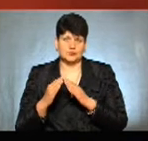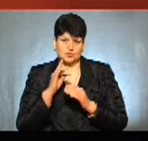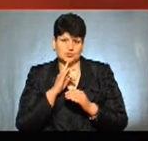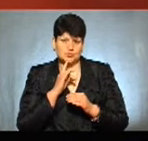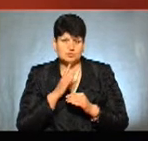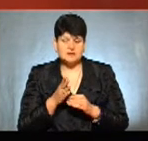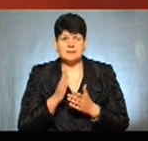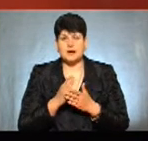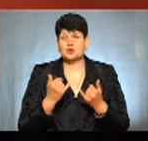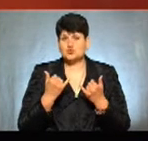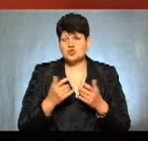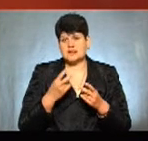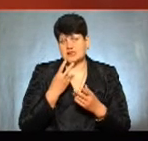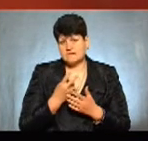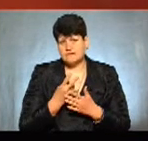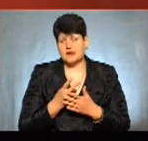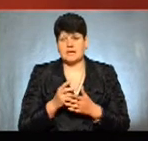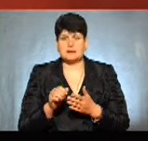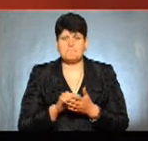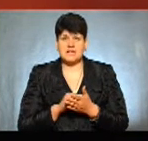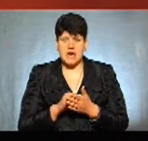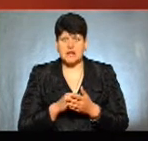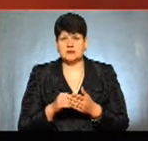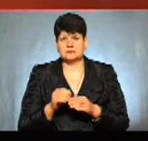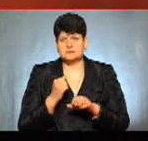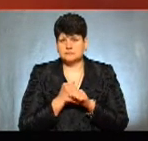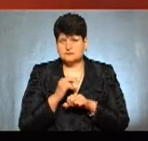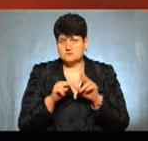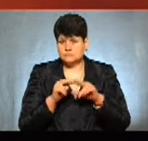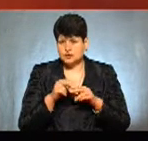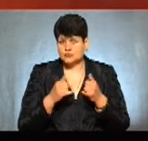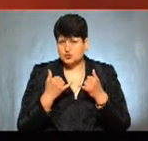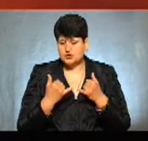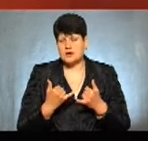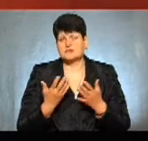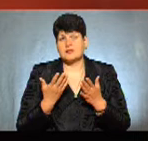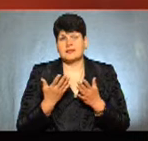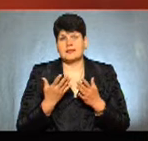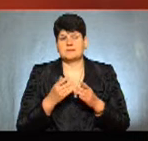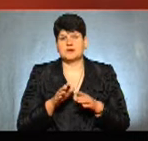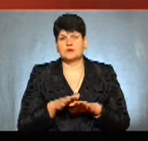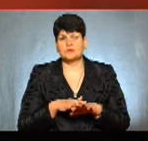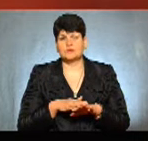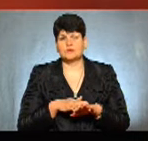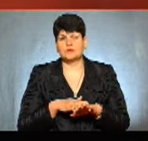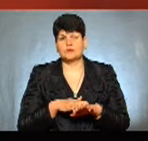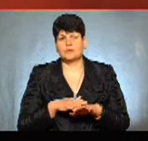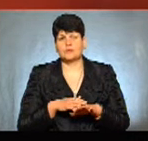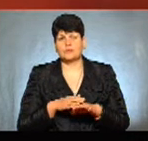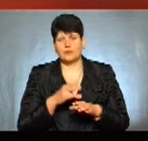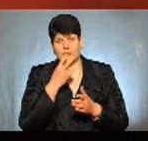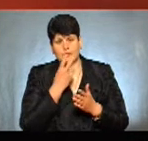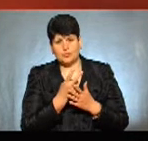Мають такий сучасний вигляд, сучасних матеріалів. Але при певному терміні його, так би сказати, оприлюднення,